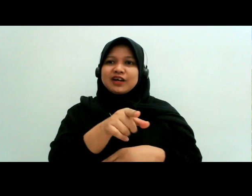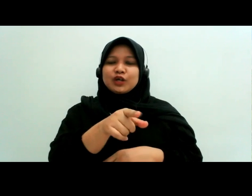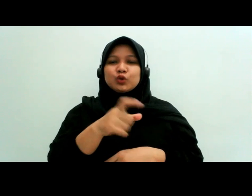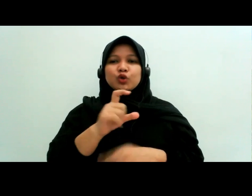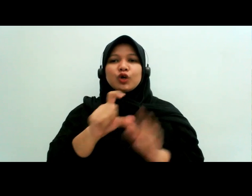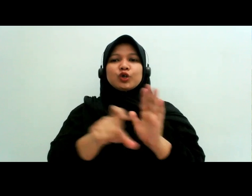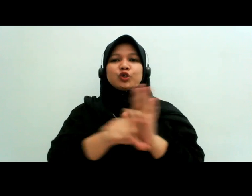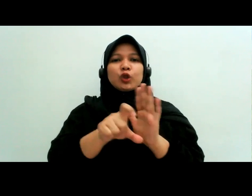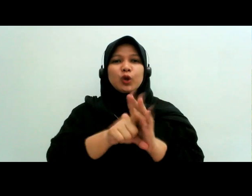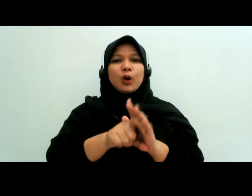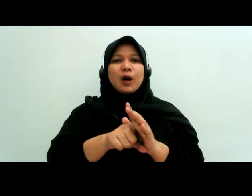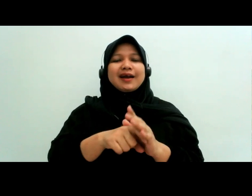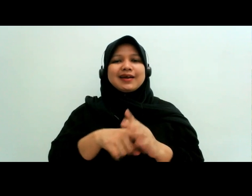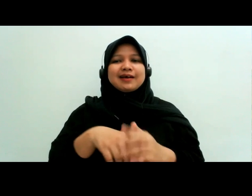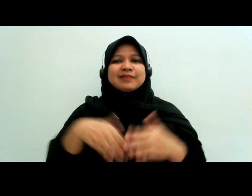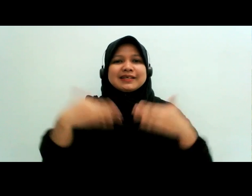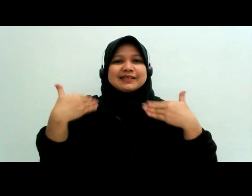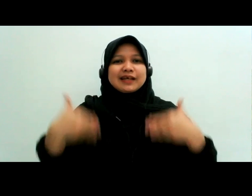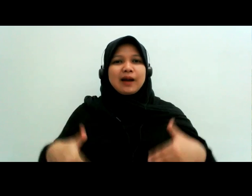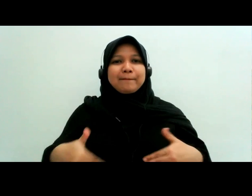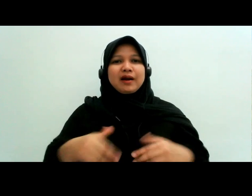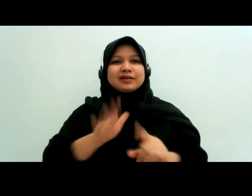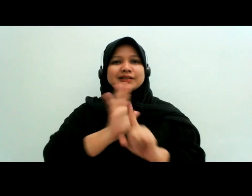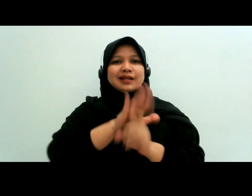yang diskriminatif jadi